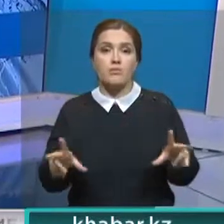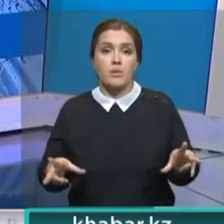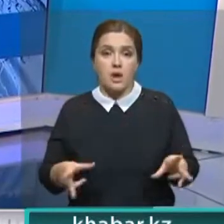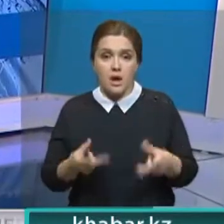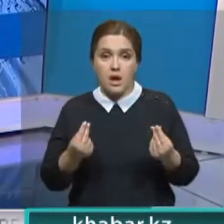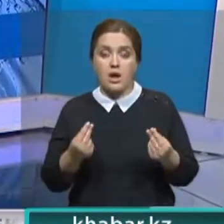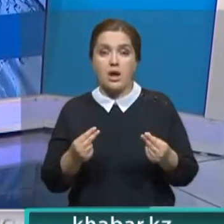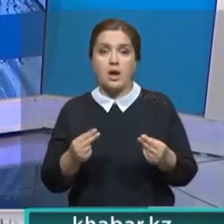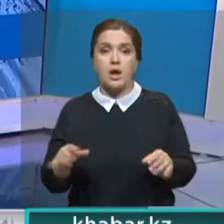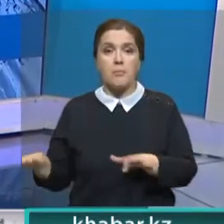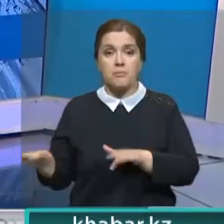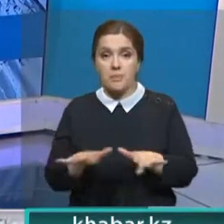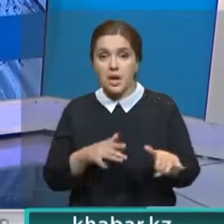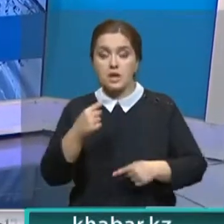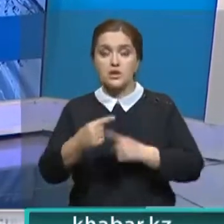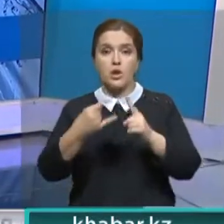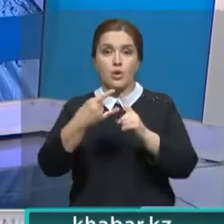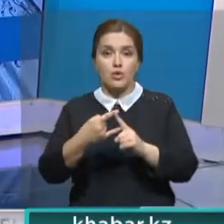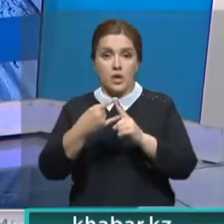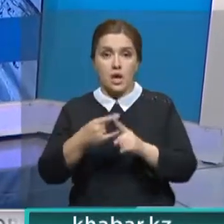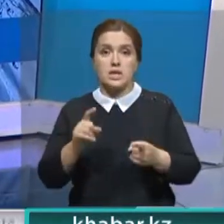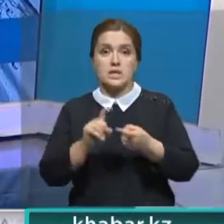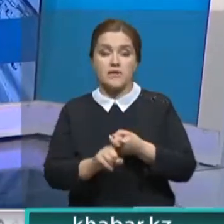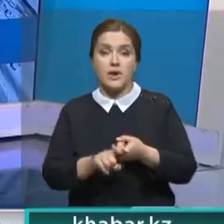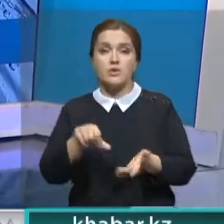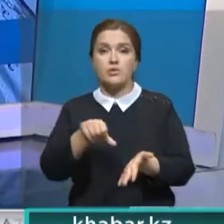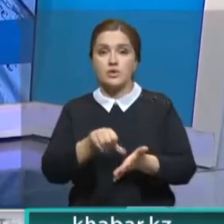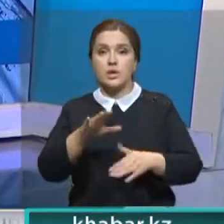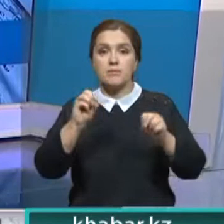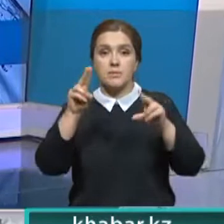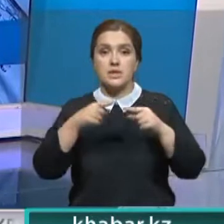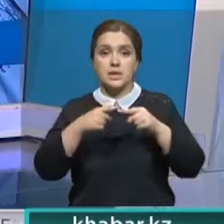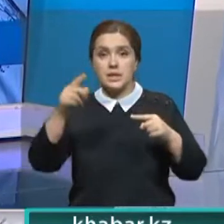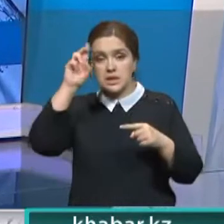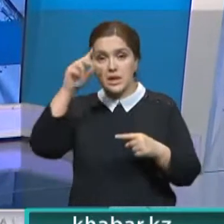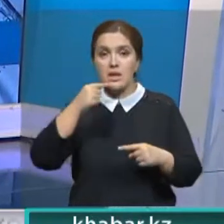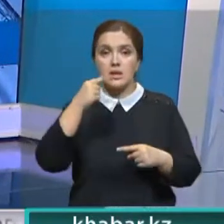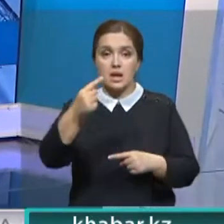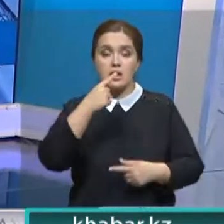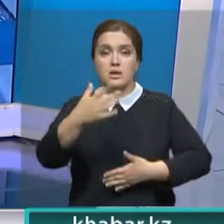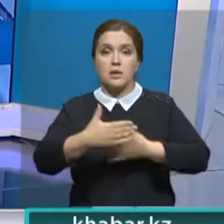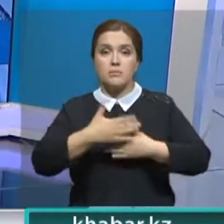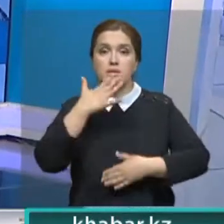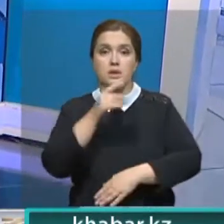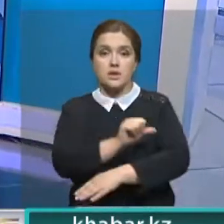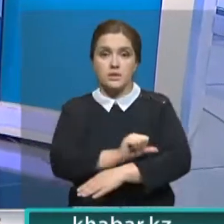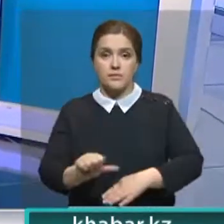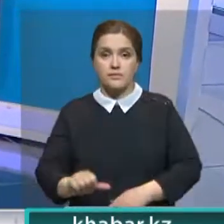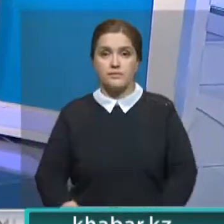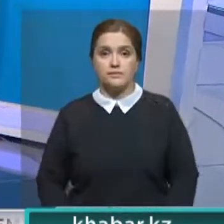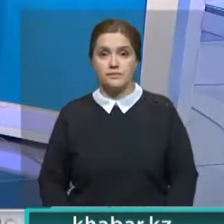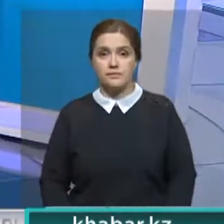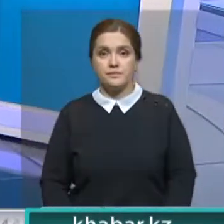историями своего успеха. В мероприятии посредством онлайн-связи принимают участие специалисты из стран дальнего и ближнего